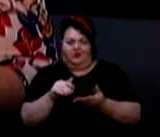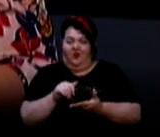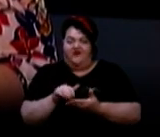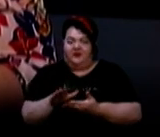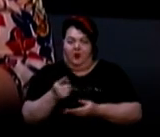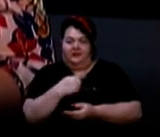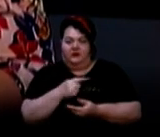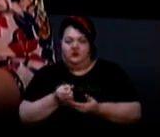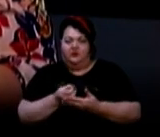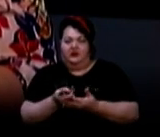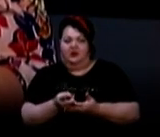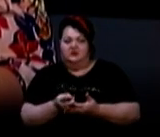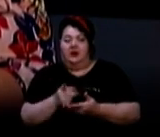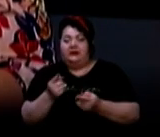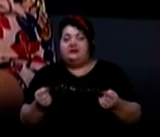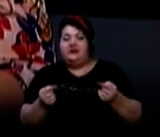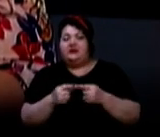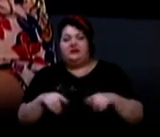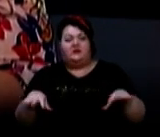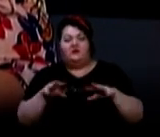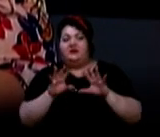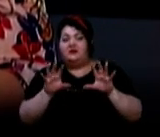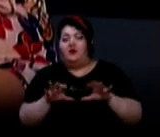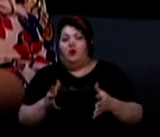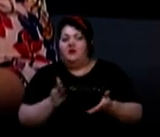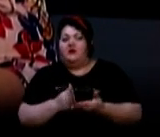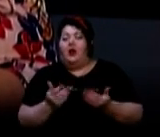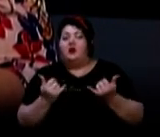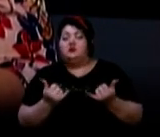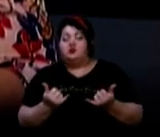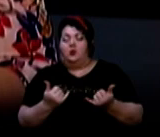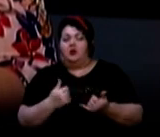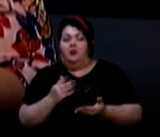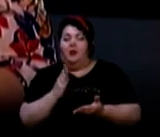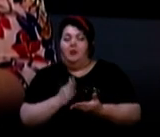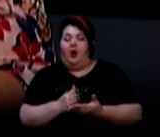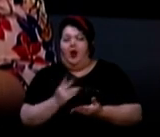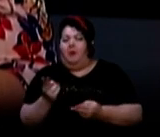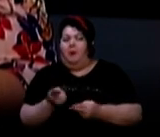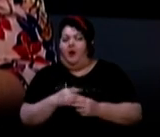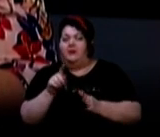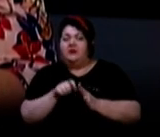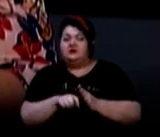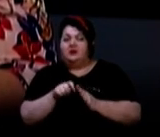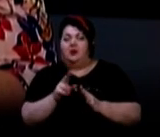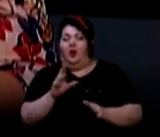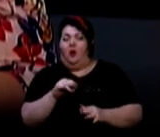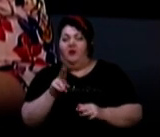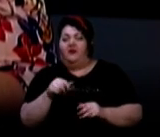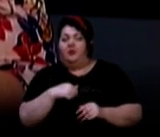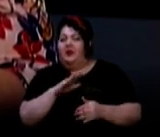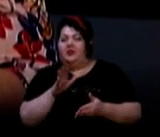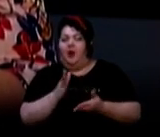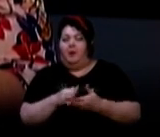ця людина змушена це робити. Це згідно всіх законів, які є сьогодні. Нормативних ми маємо без тестування на ковід, ми не маємо права